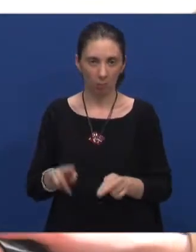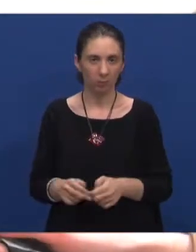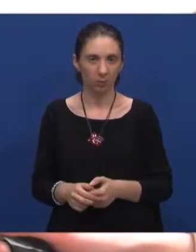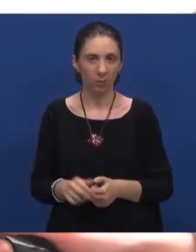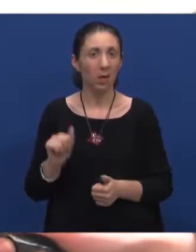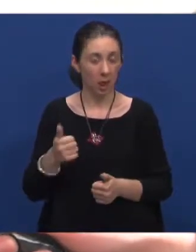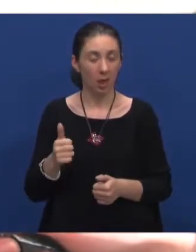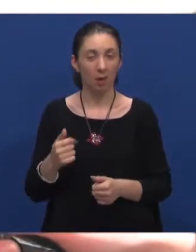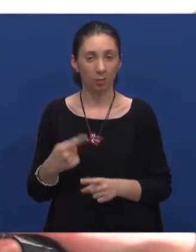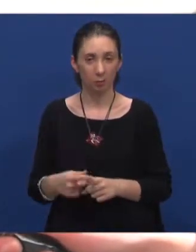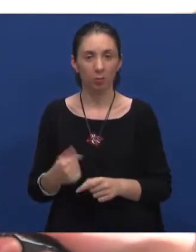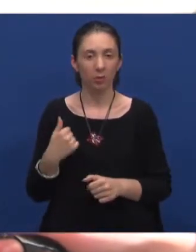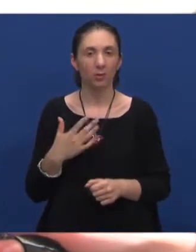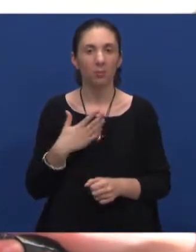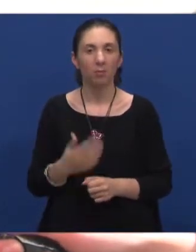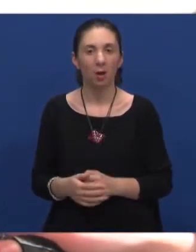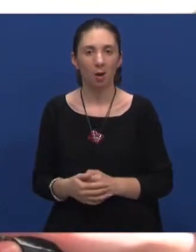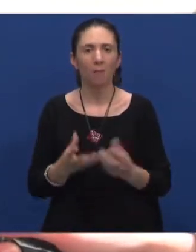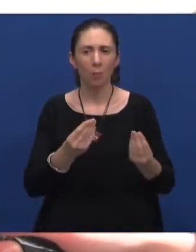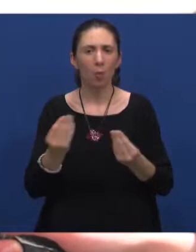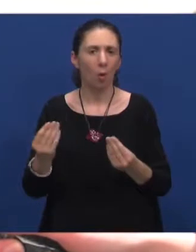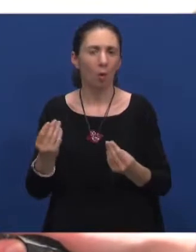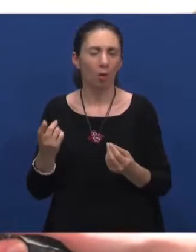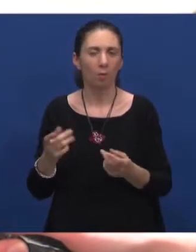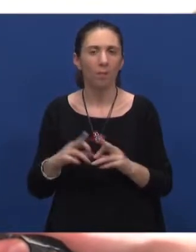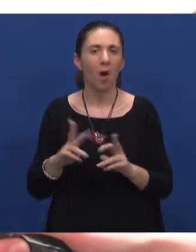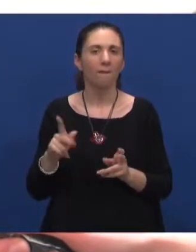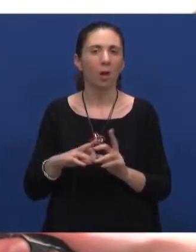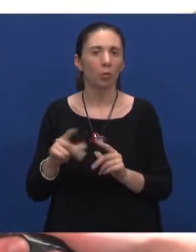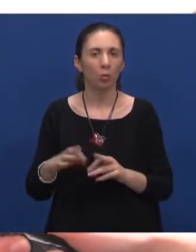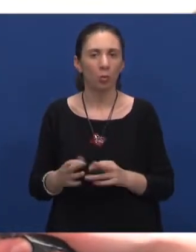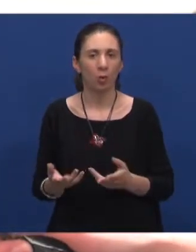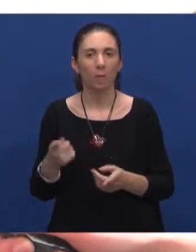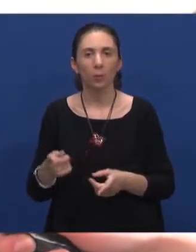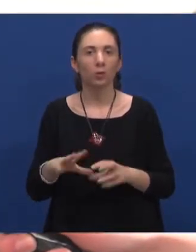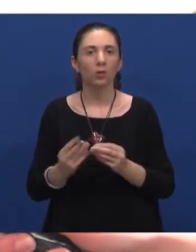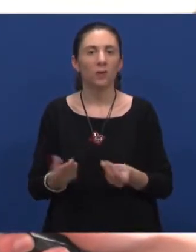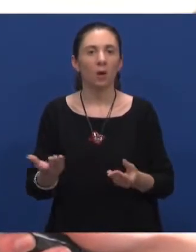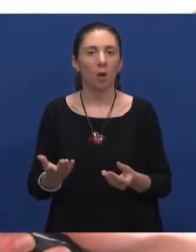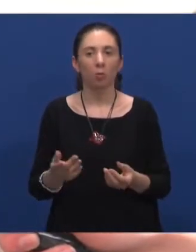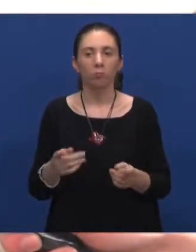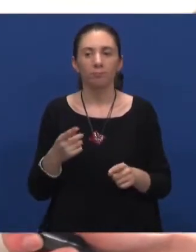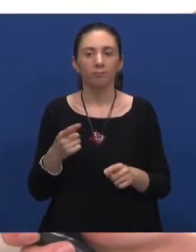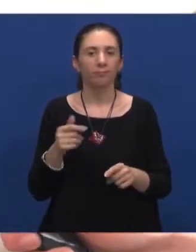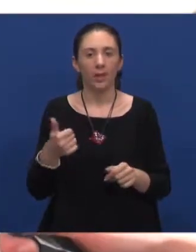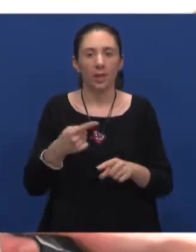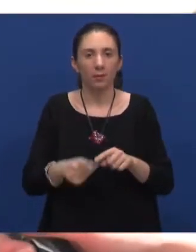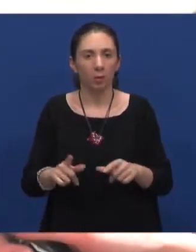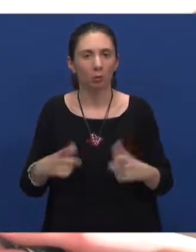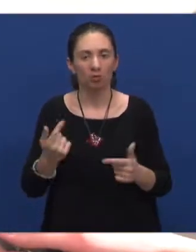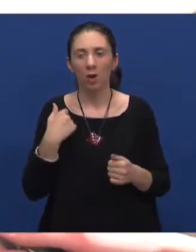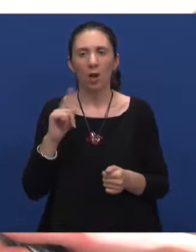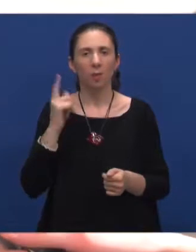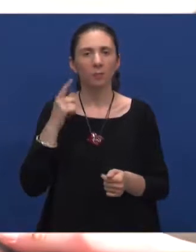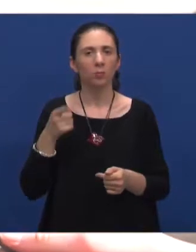je, da, imala sam ja mnoge avanture, mislim, avanture, kažem, to su sve zapravo sastavni dijelovi života i ne smatram ih